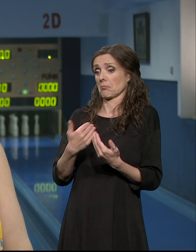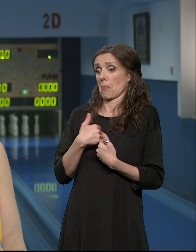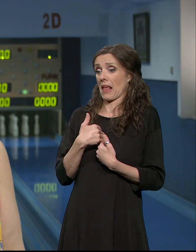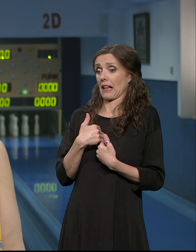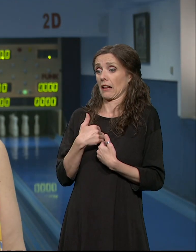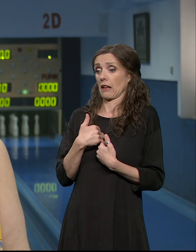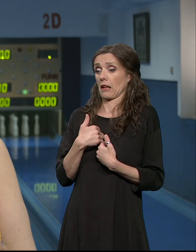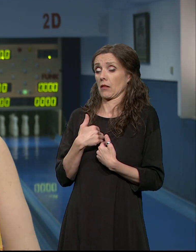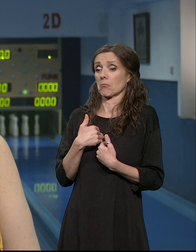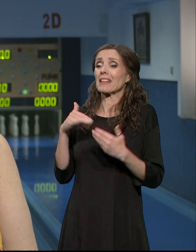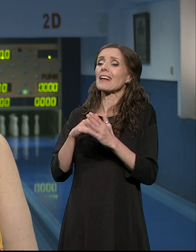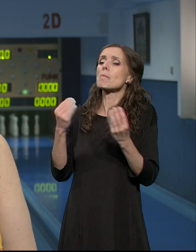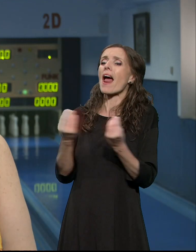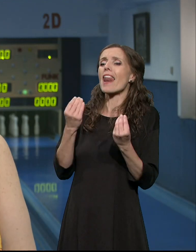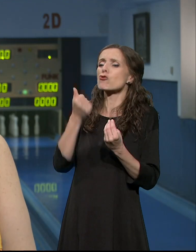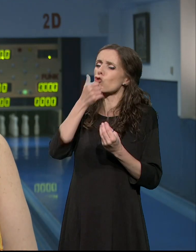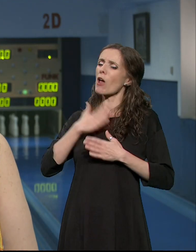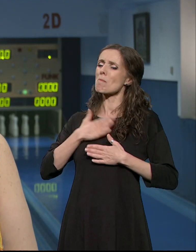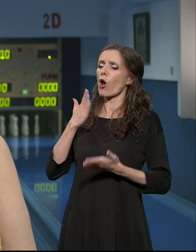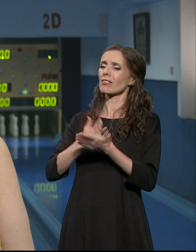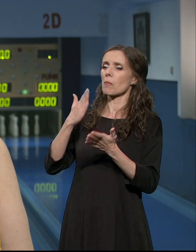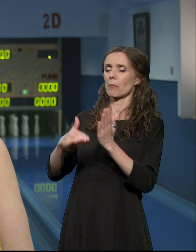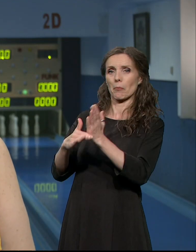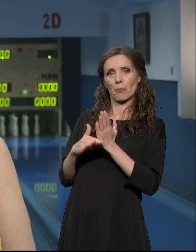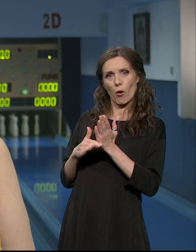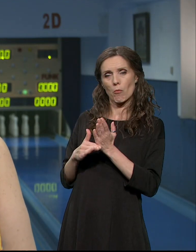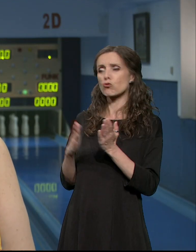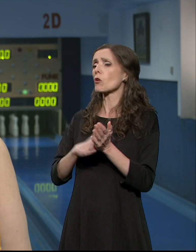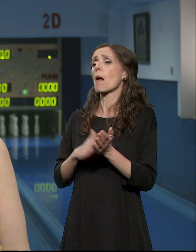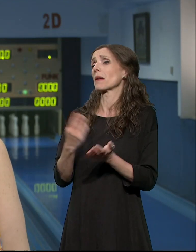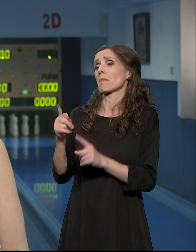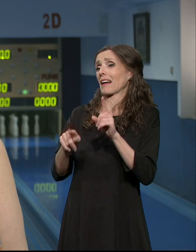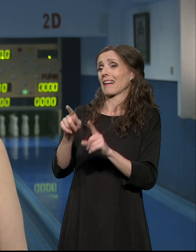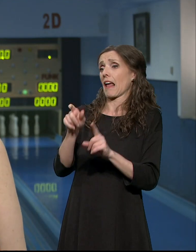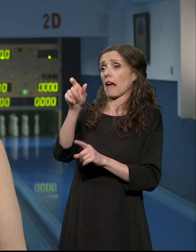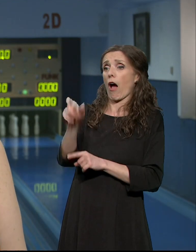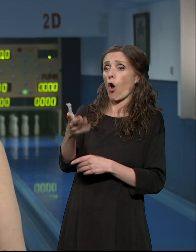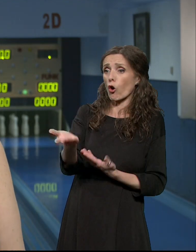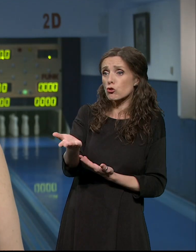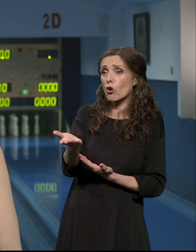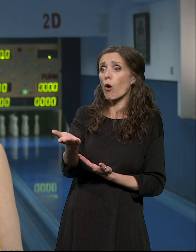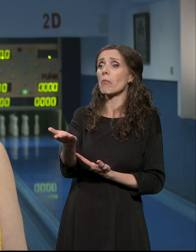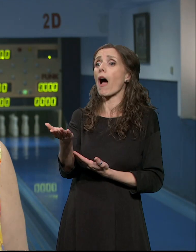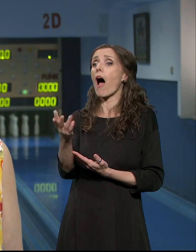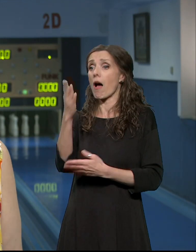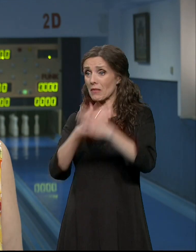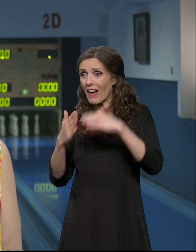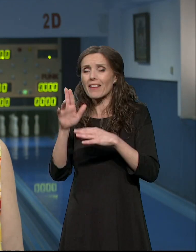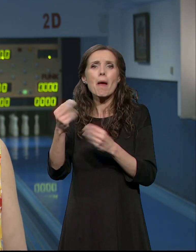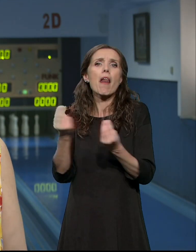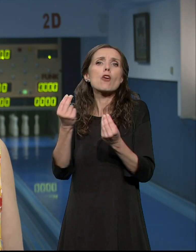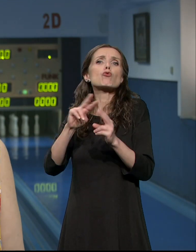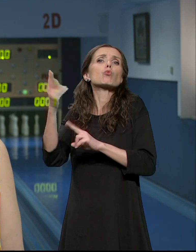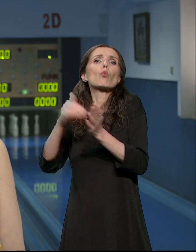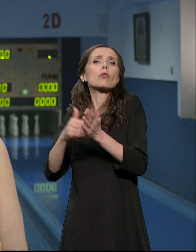nekog tipa. Osoba koja ima neki invaliditet, njoj je potrebna neka druga vrsta pomoći. To